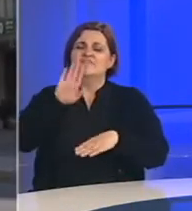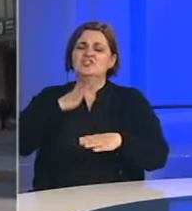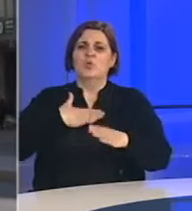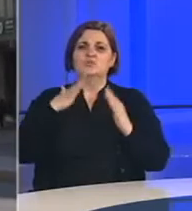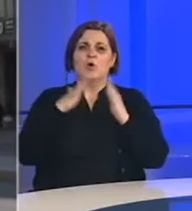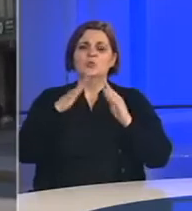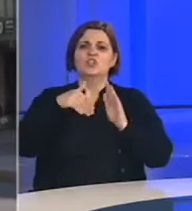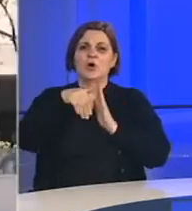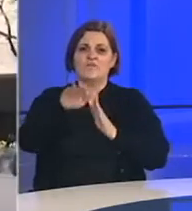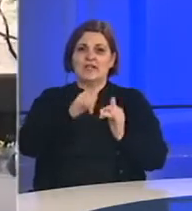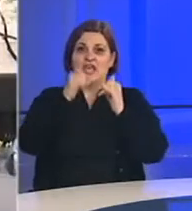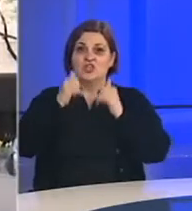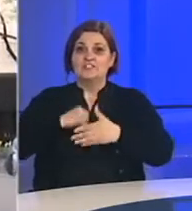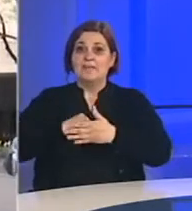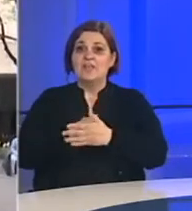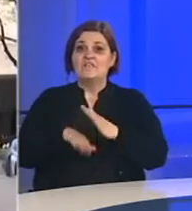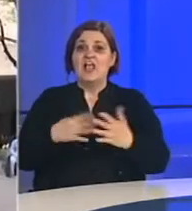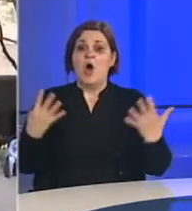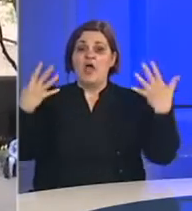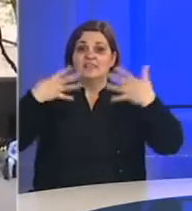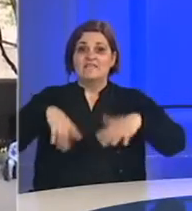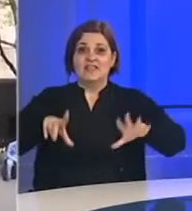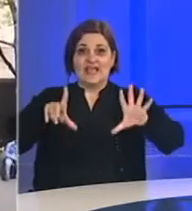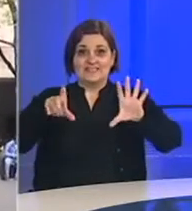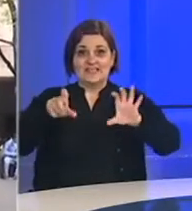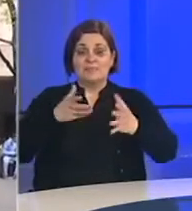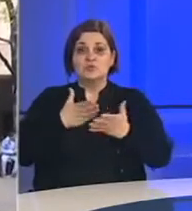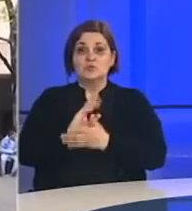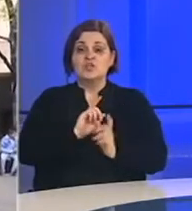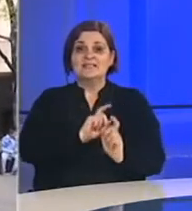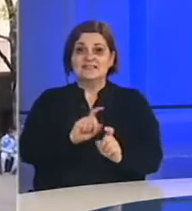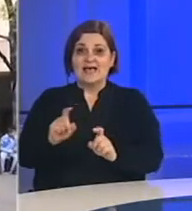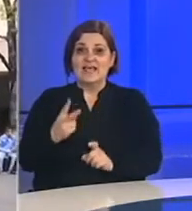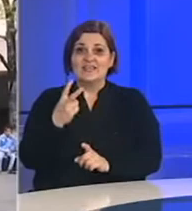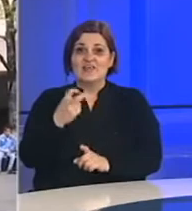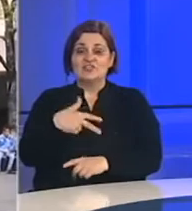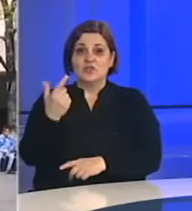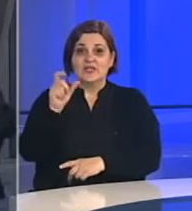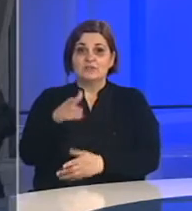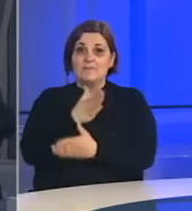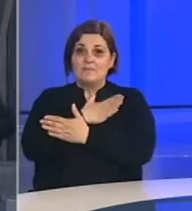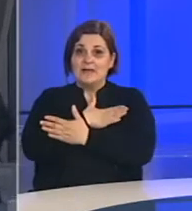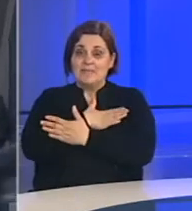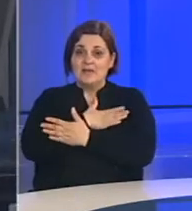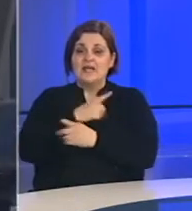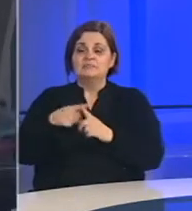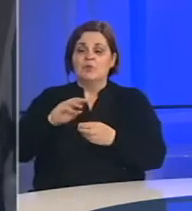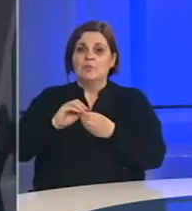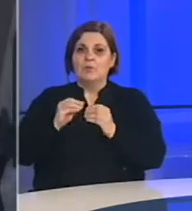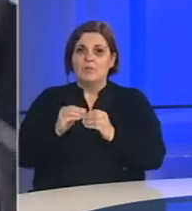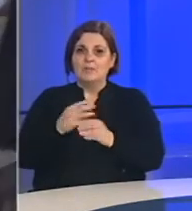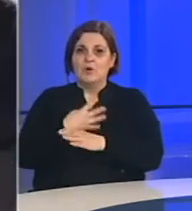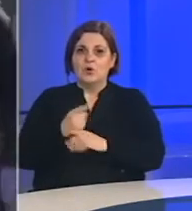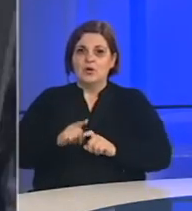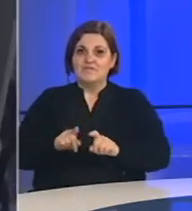svojim domovima. Do sada je zabilježeno više od 9.700 slučajeva zaraze. 203 osobe preminule su od posljedica